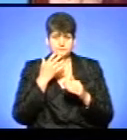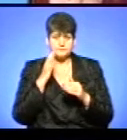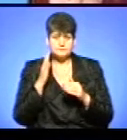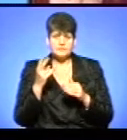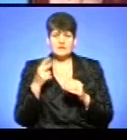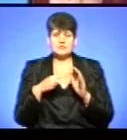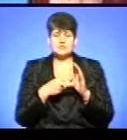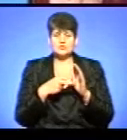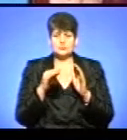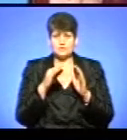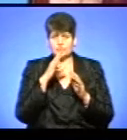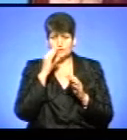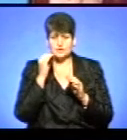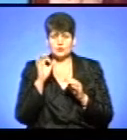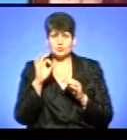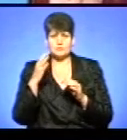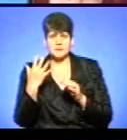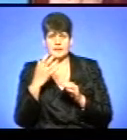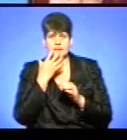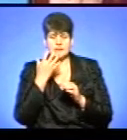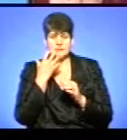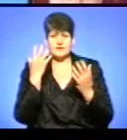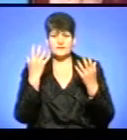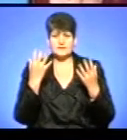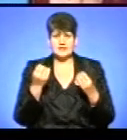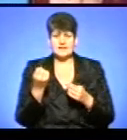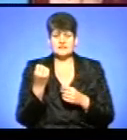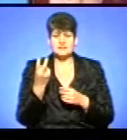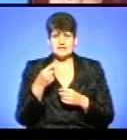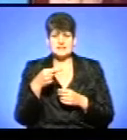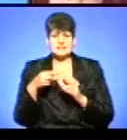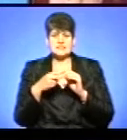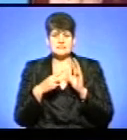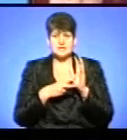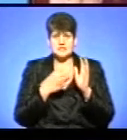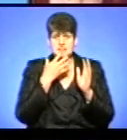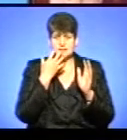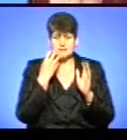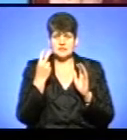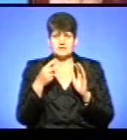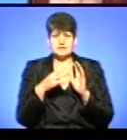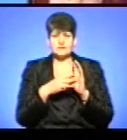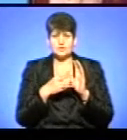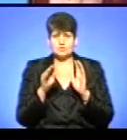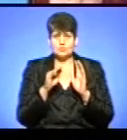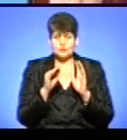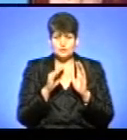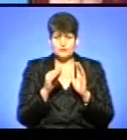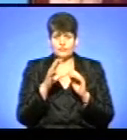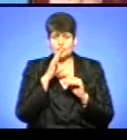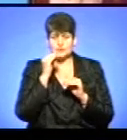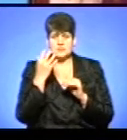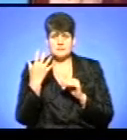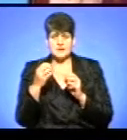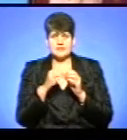жовтня вночі 0,5 тепла, в день 12,17 тепла. 28 жовтня вночі 5